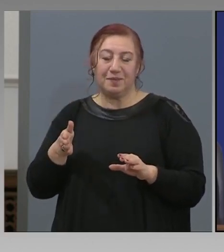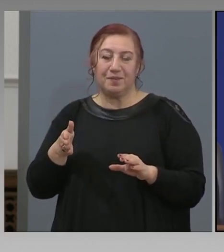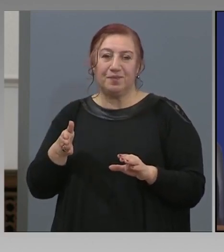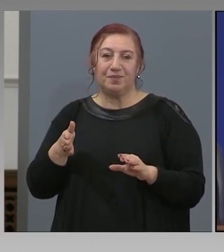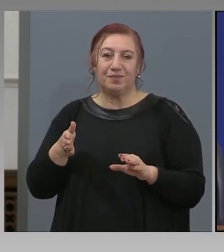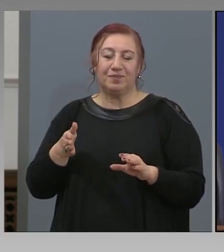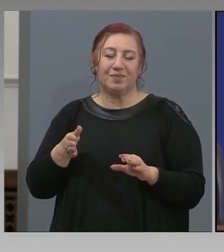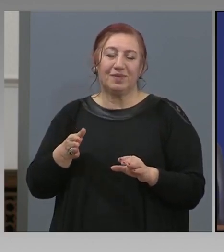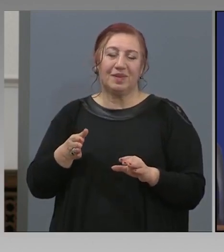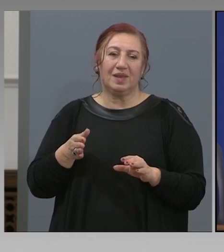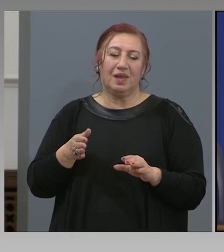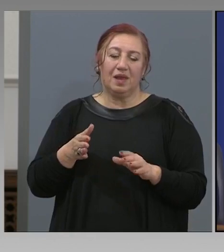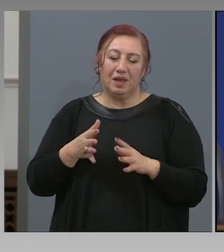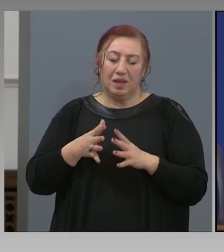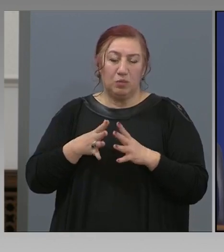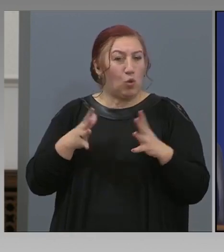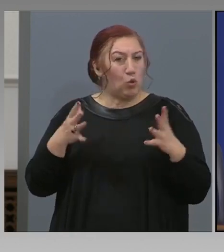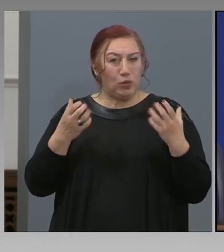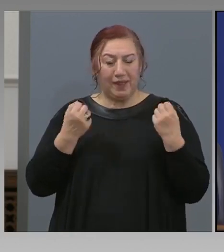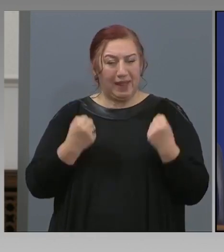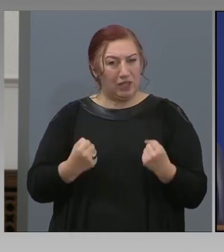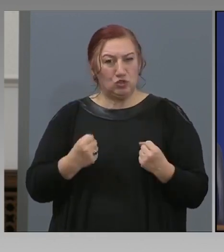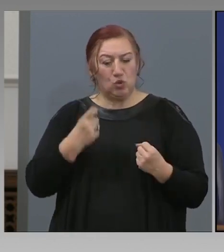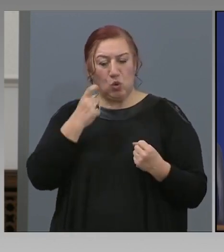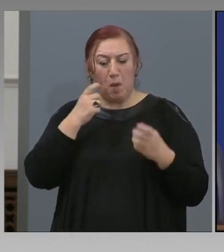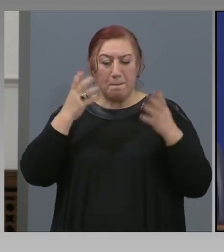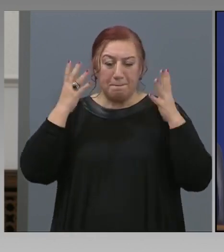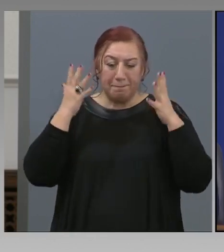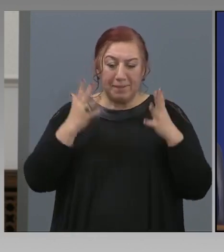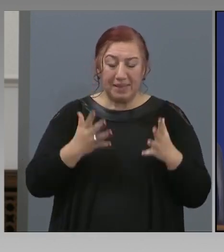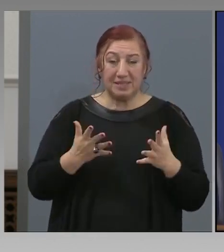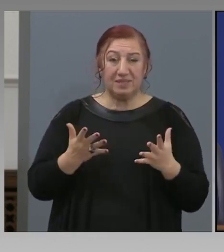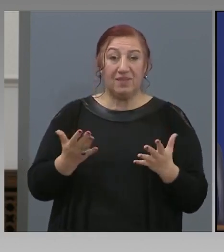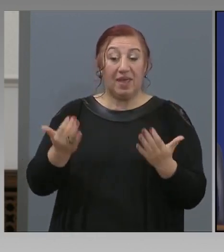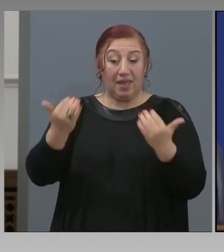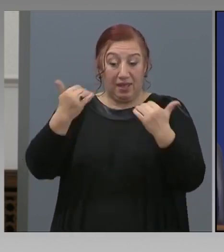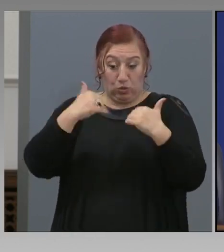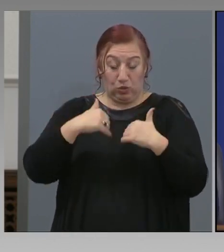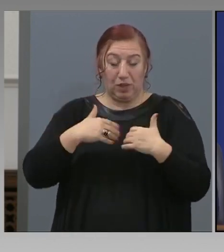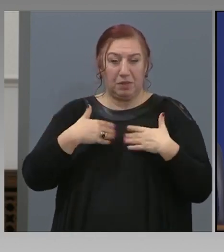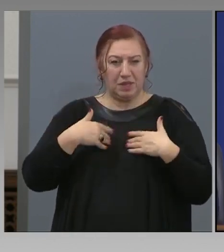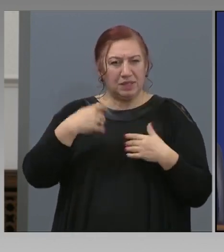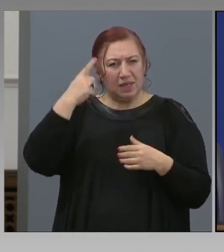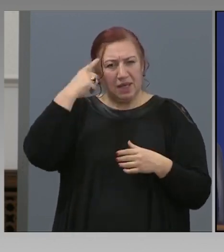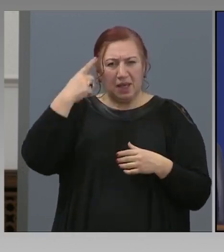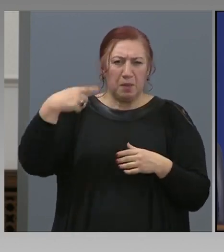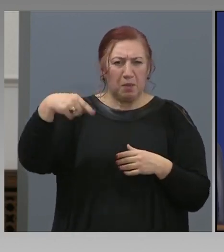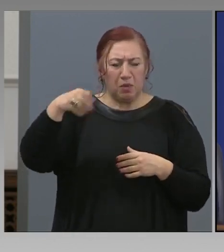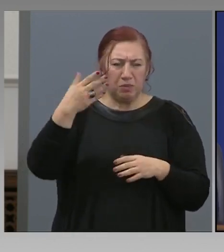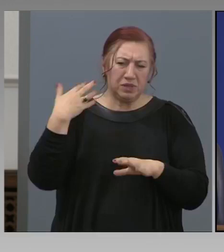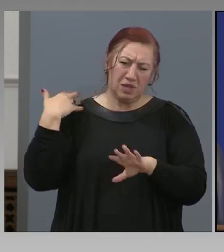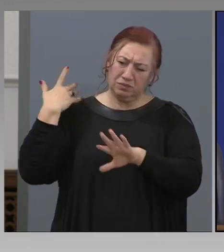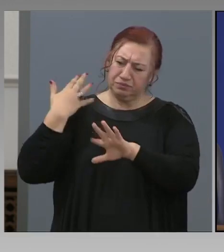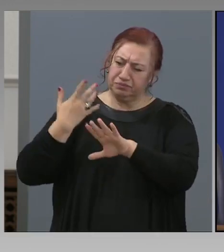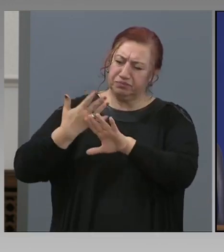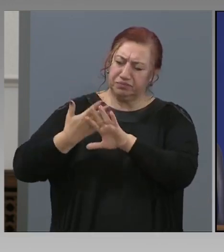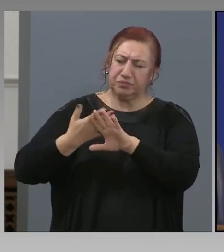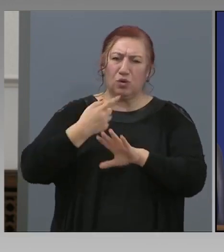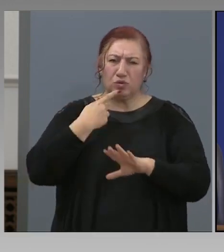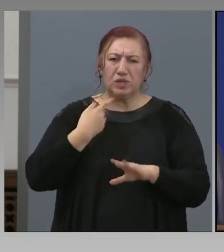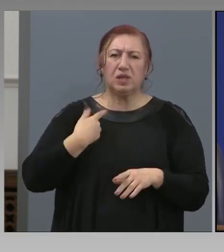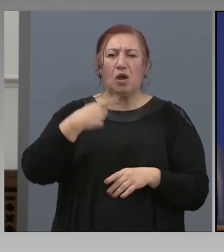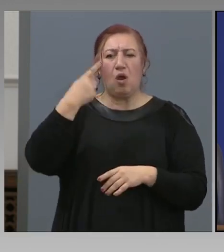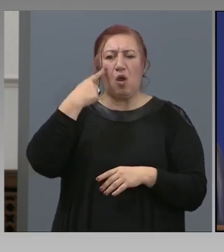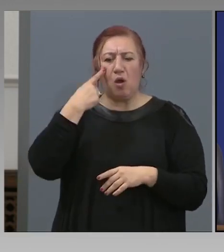страхотно бедствия ни с полетя, но друго, помните ли колко години сме с опитвали да направим електронно